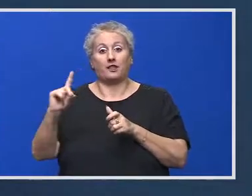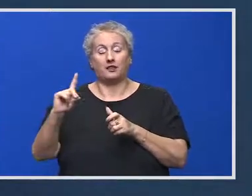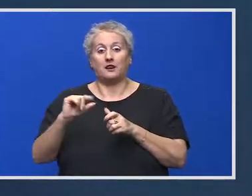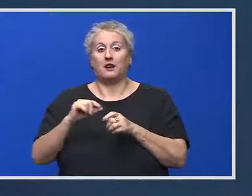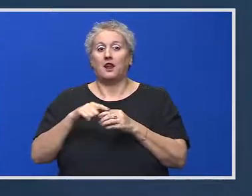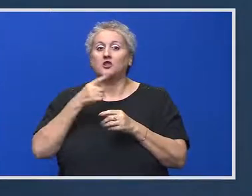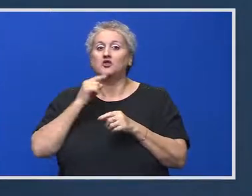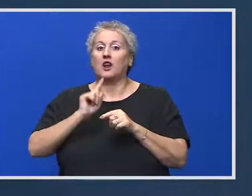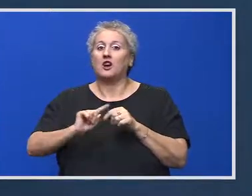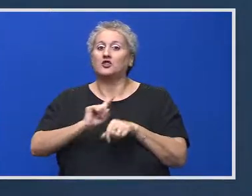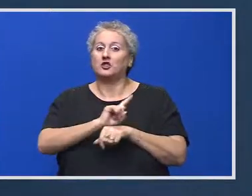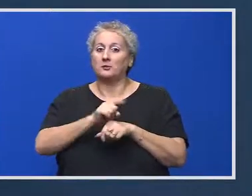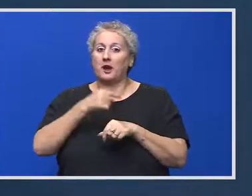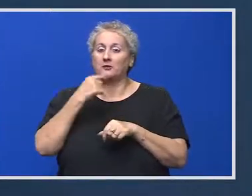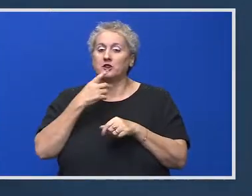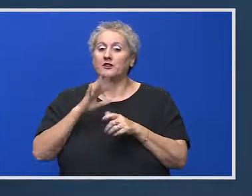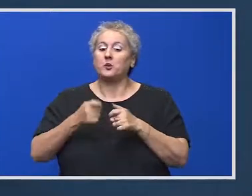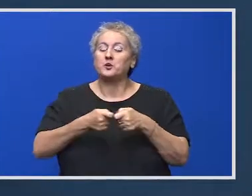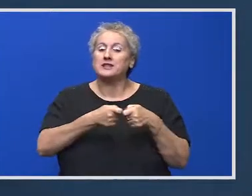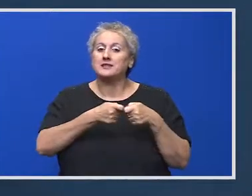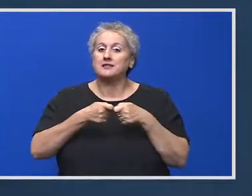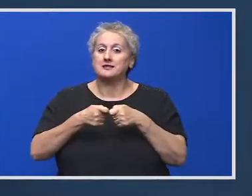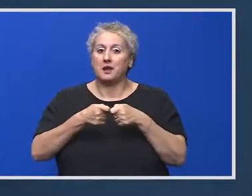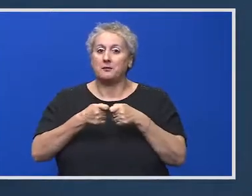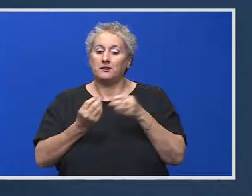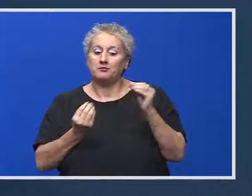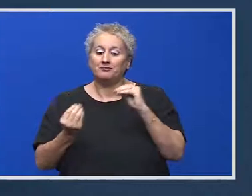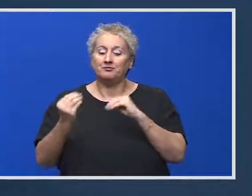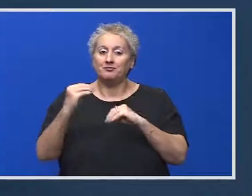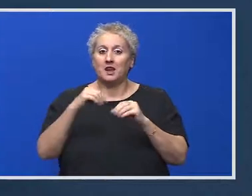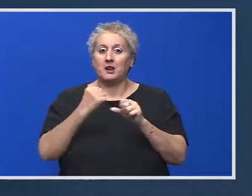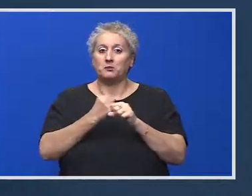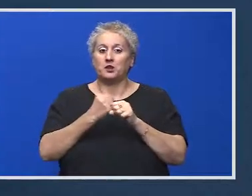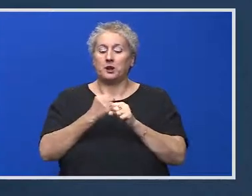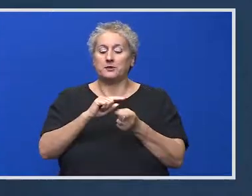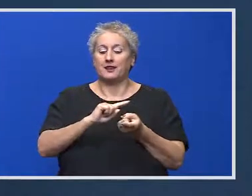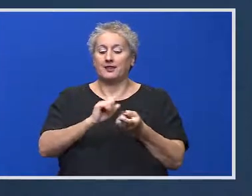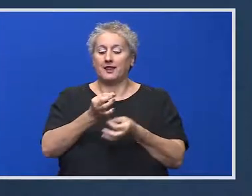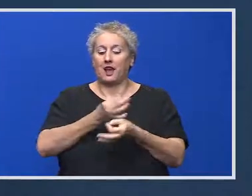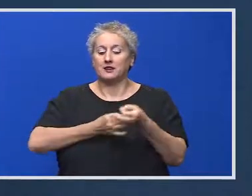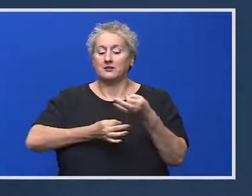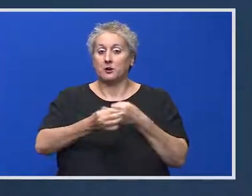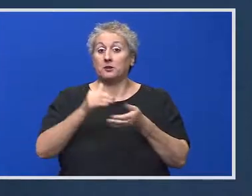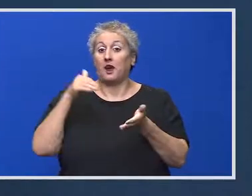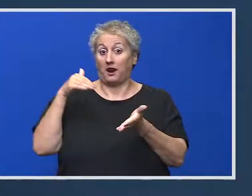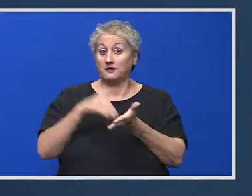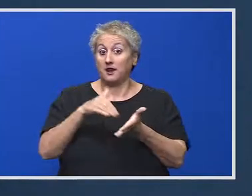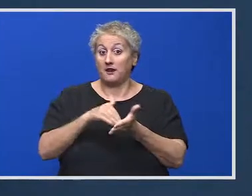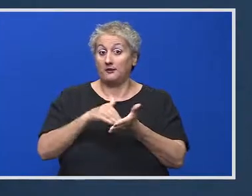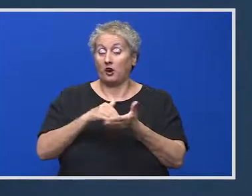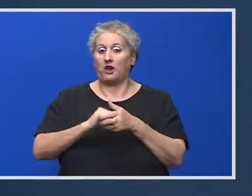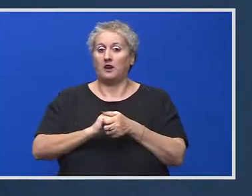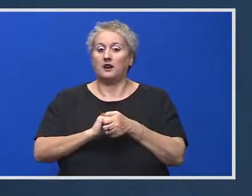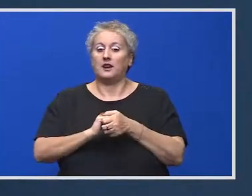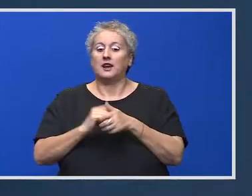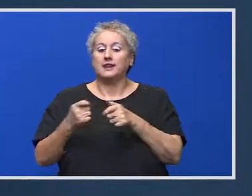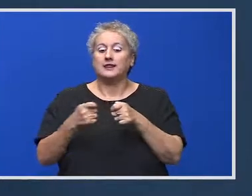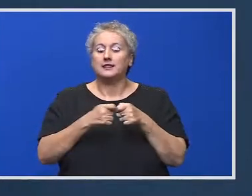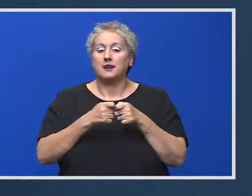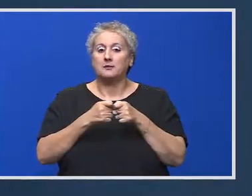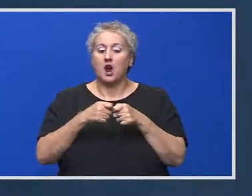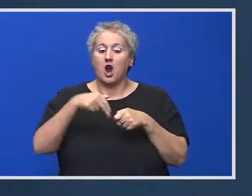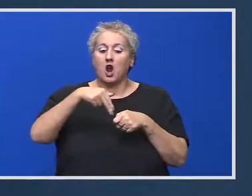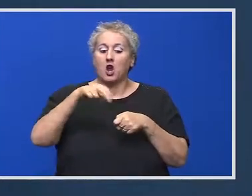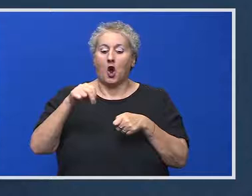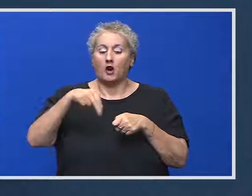că vreau să avem un sistem creat prin care să putem să transferăm rapid dacă este nevoie din sistemul non-COVID